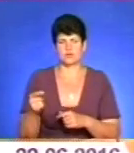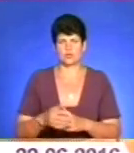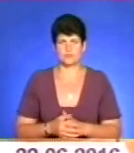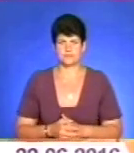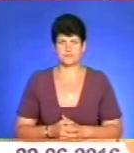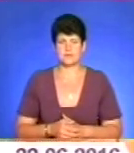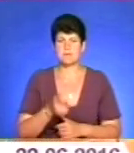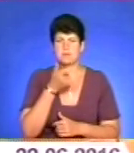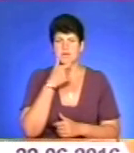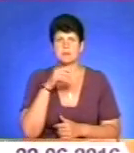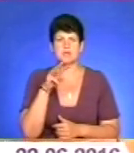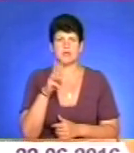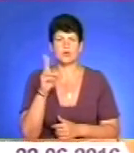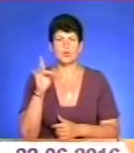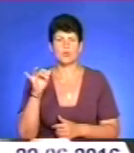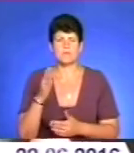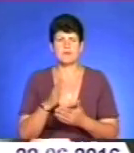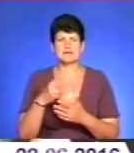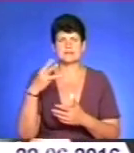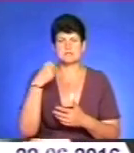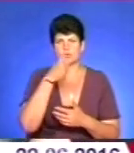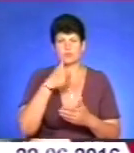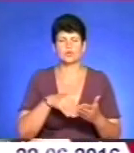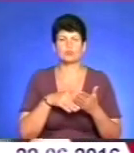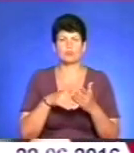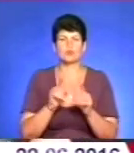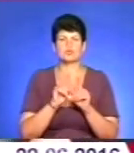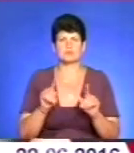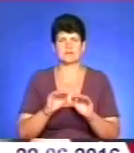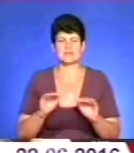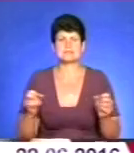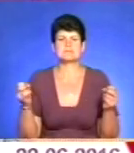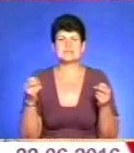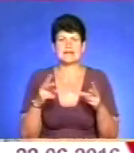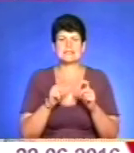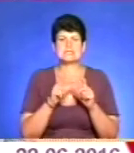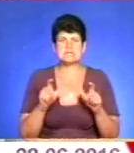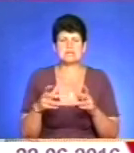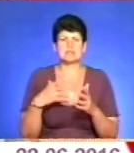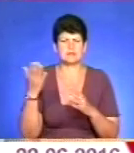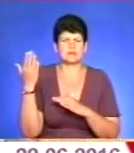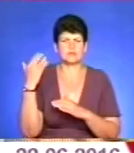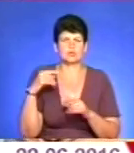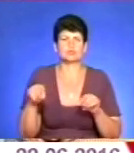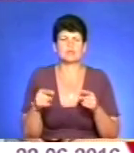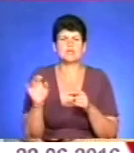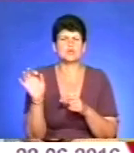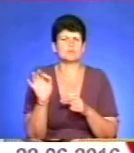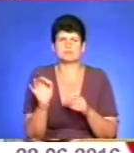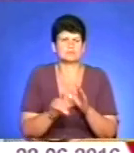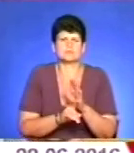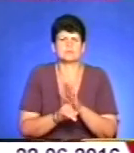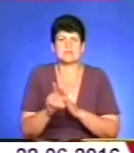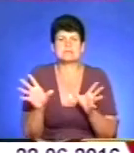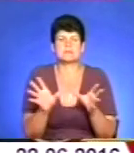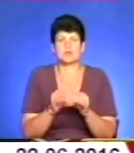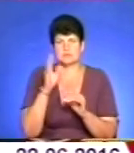Пані Марія Круль має 30-річний досвід допомоги особливим дітям. Спеціальний заклад свого часу створила з нуля спільно з батьками,